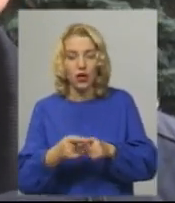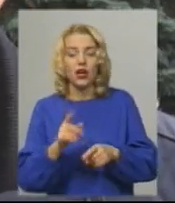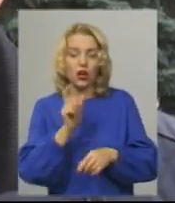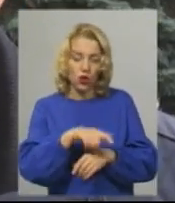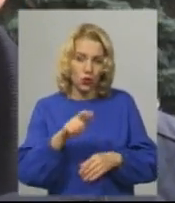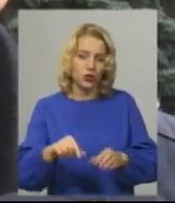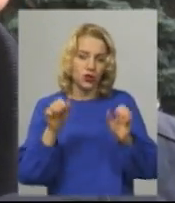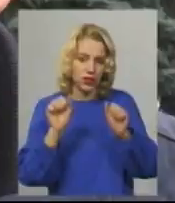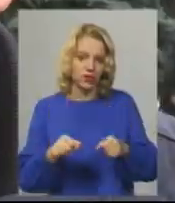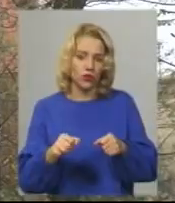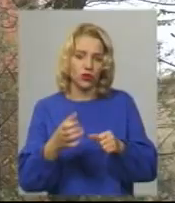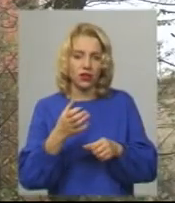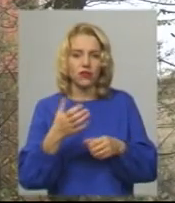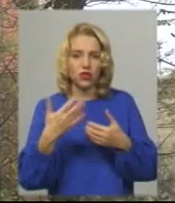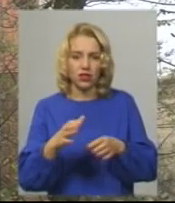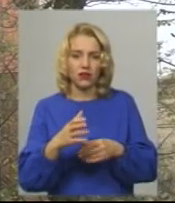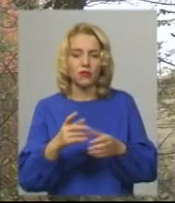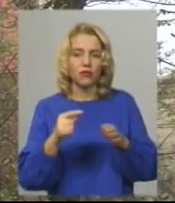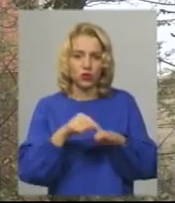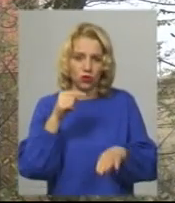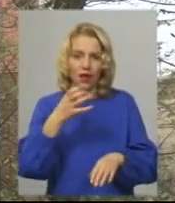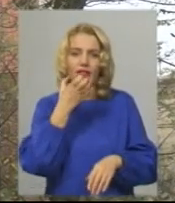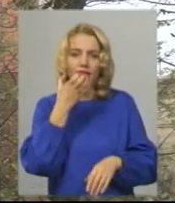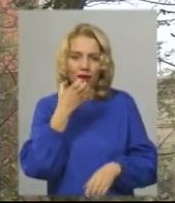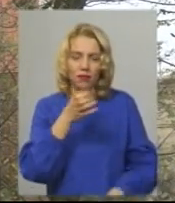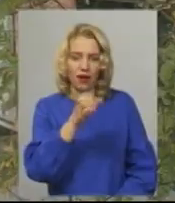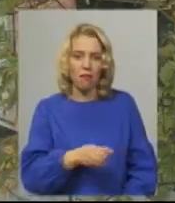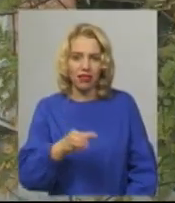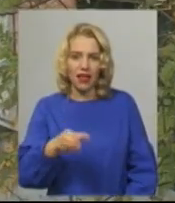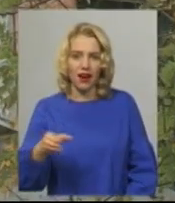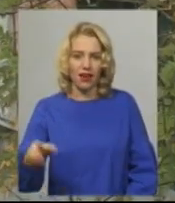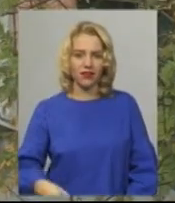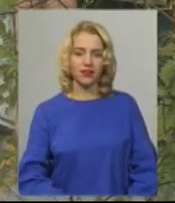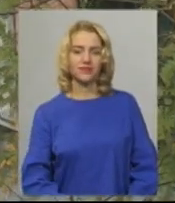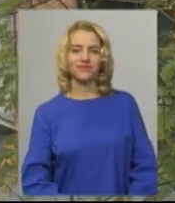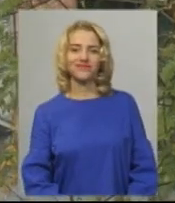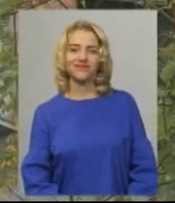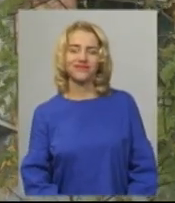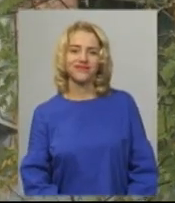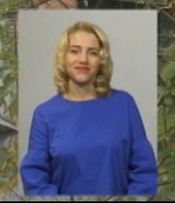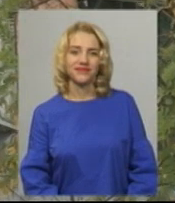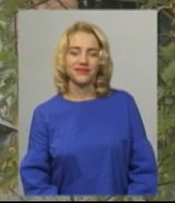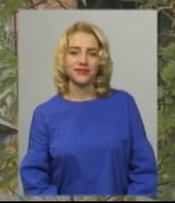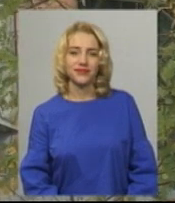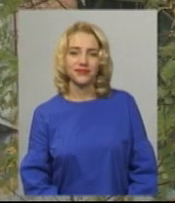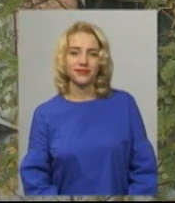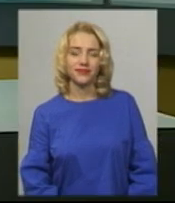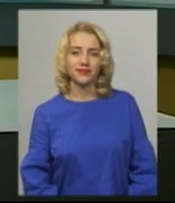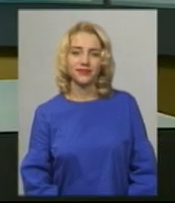потриматися за теплобатарею. Анастасія Збродва, Олександр Горішевський, Віктор Кривий, Івана Мовча. Новини на Суспільному. Хмельницький.